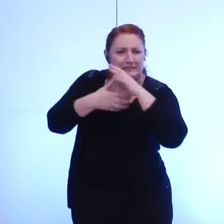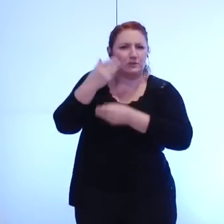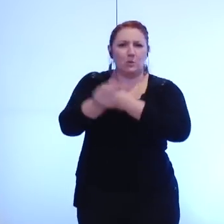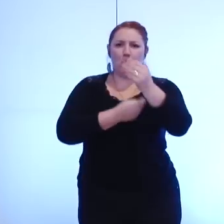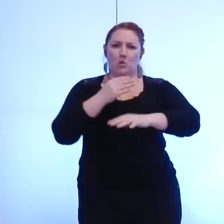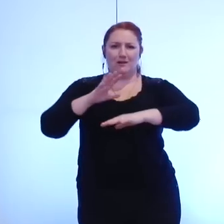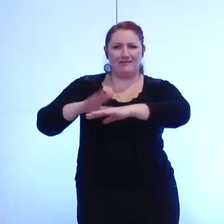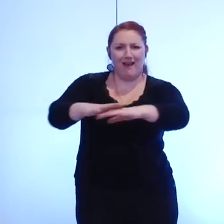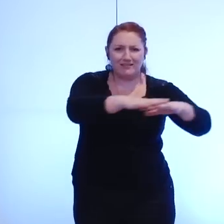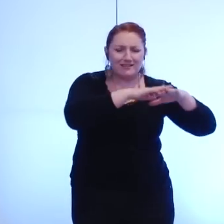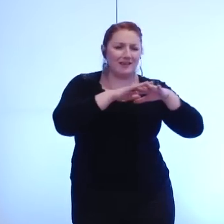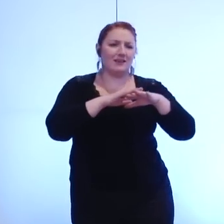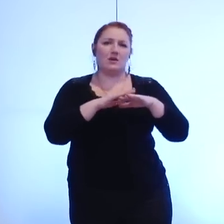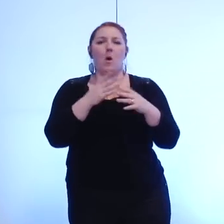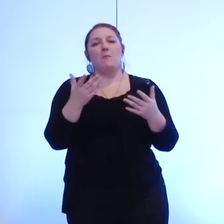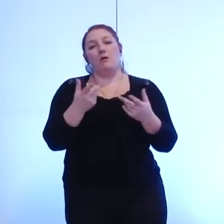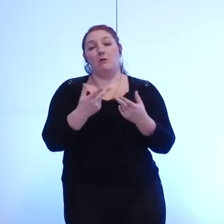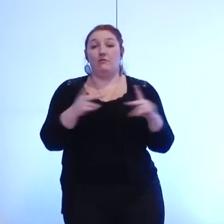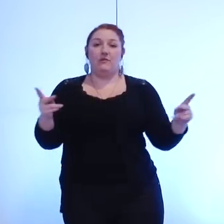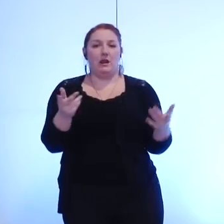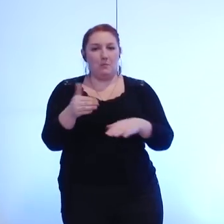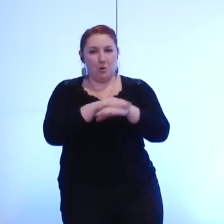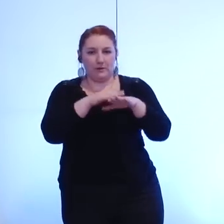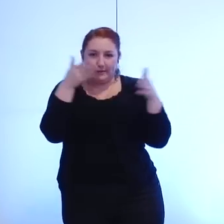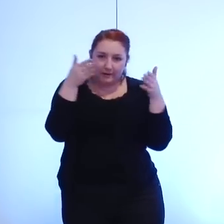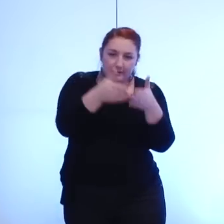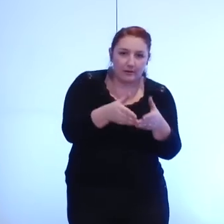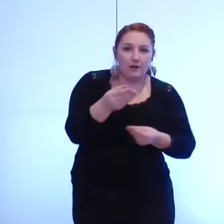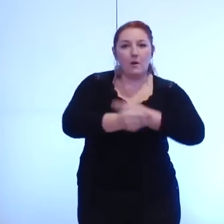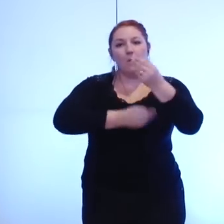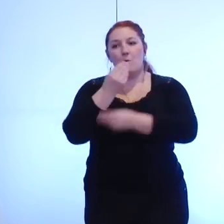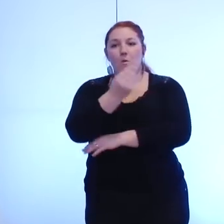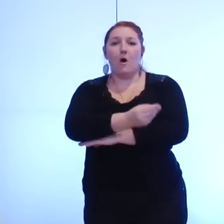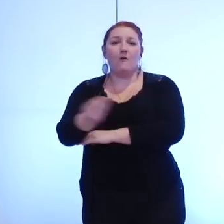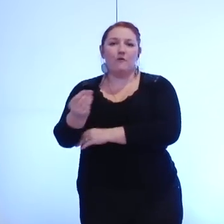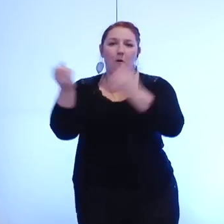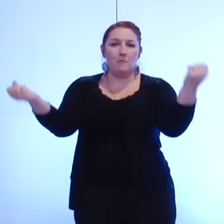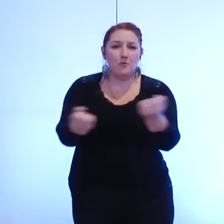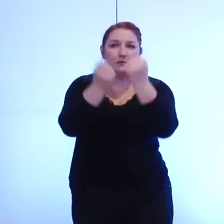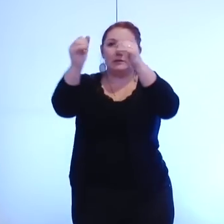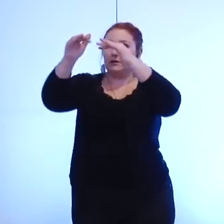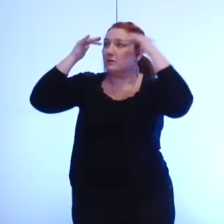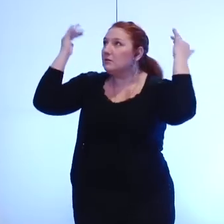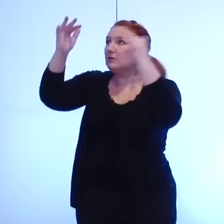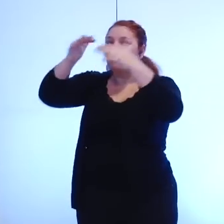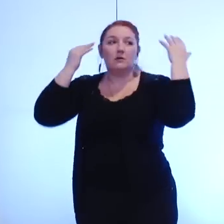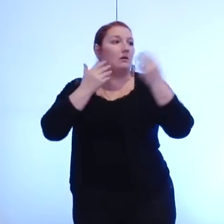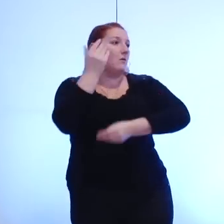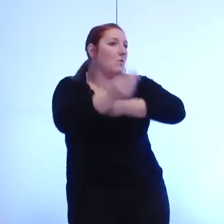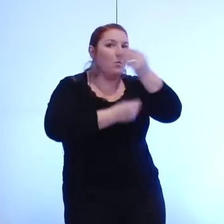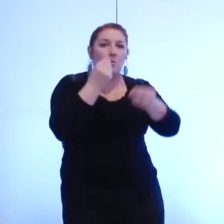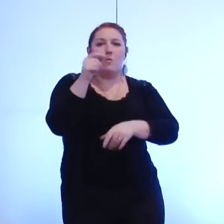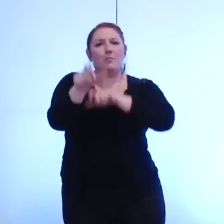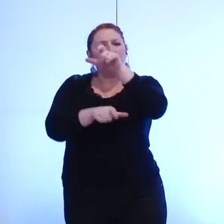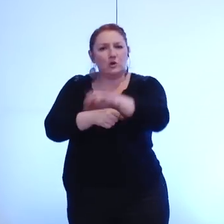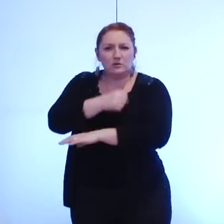intégrés à la politique de la ville, des enfants matraqués par la publicité en ville, qu'il s'agisse également de nos aînés